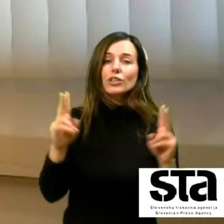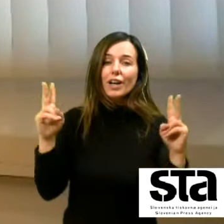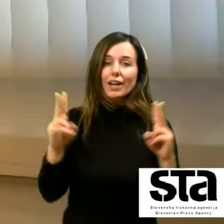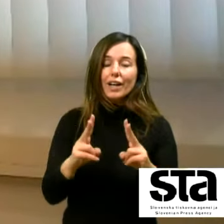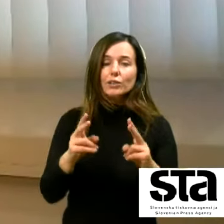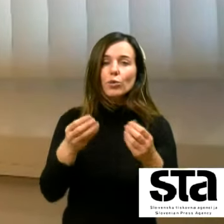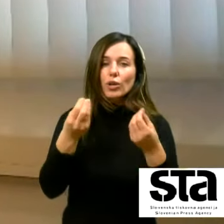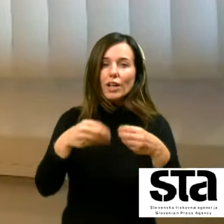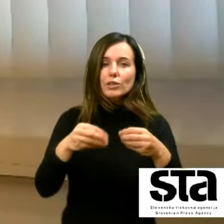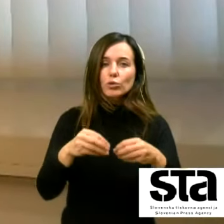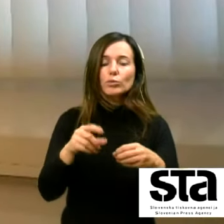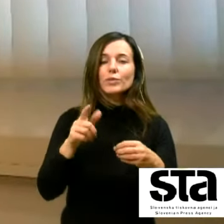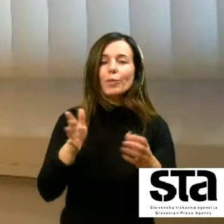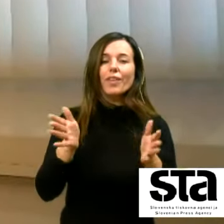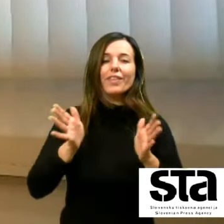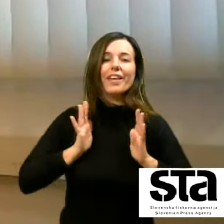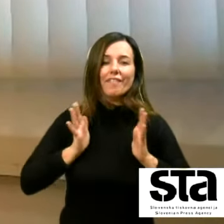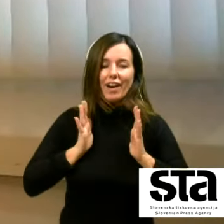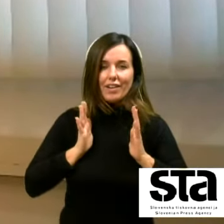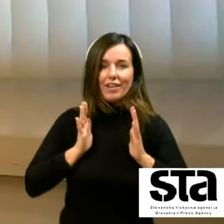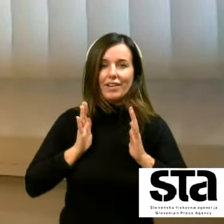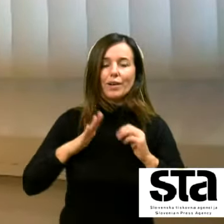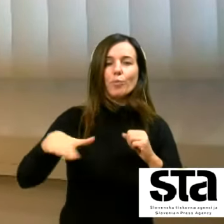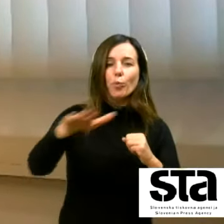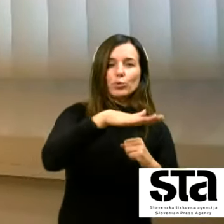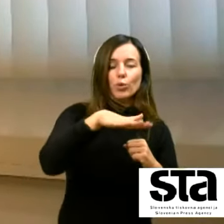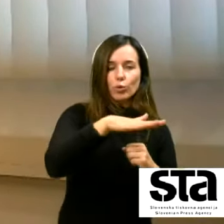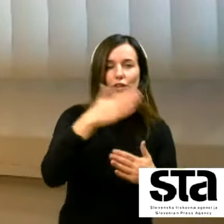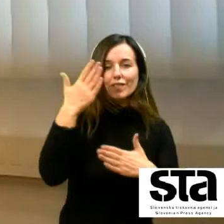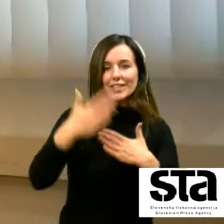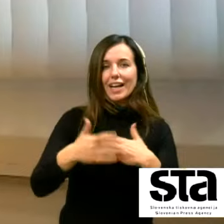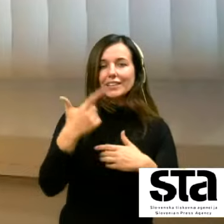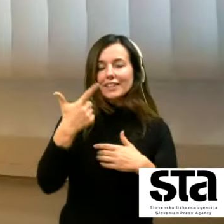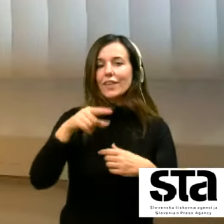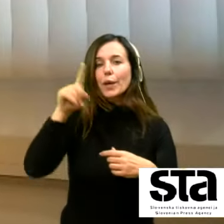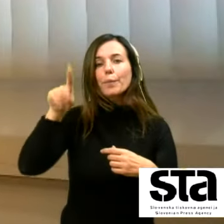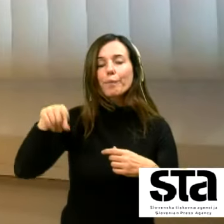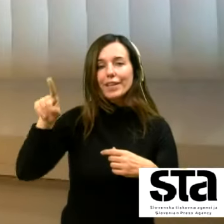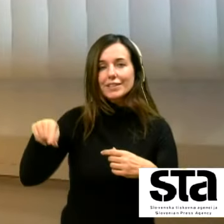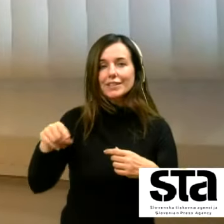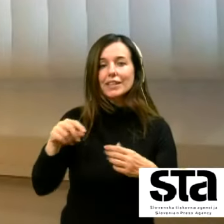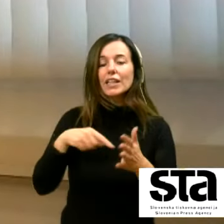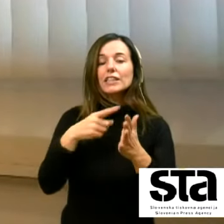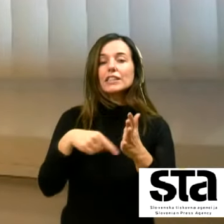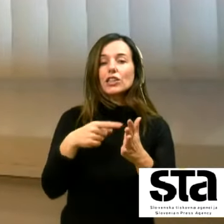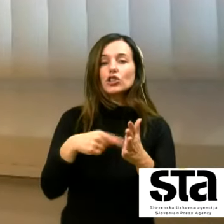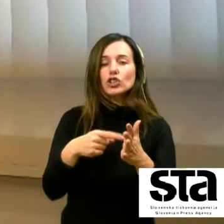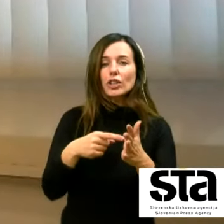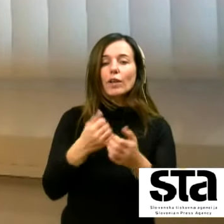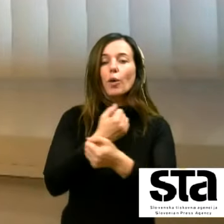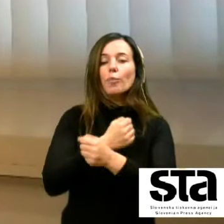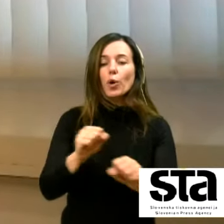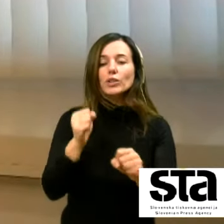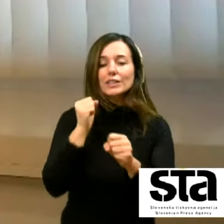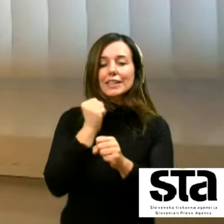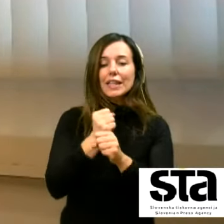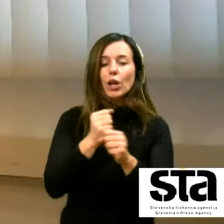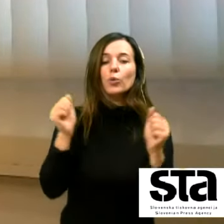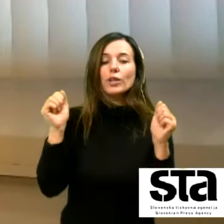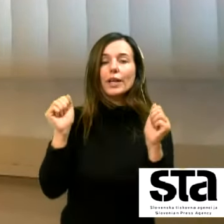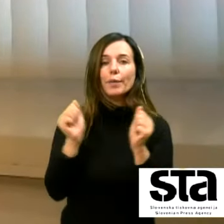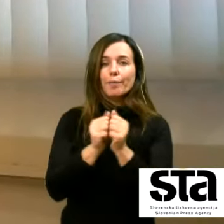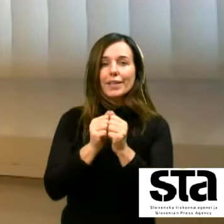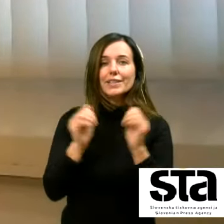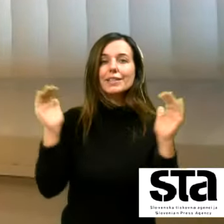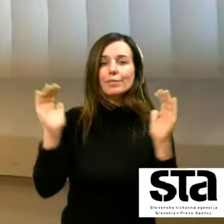nokratko pisal te najbolj ogrožene panoge v zadnjih dveh mesecih se je število prostih delenih mest zmanjšalo